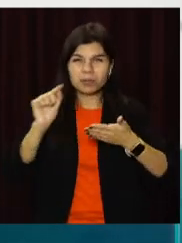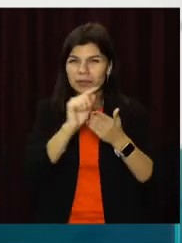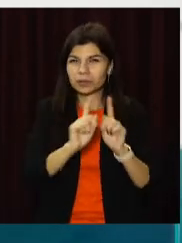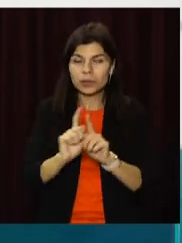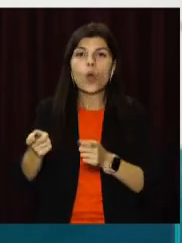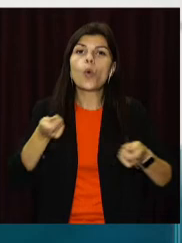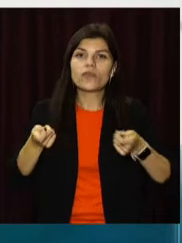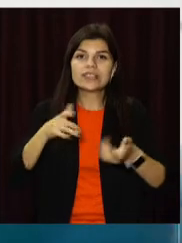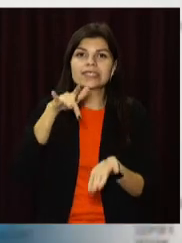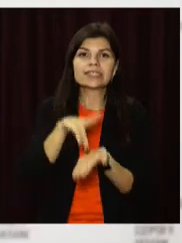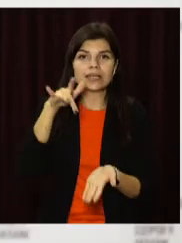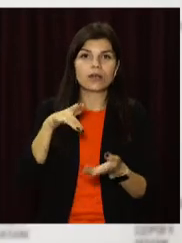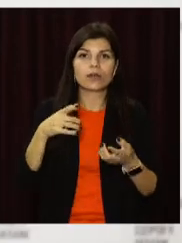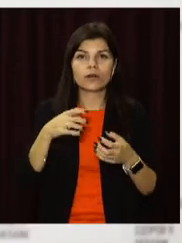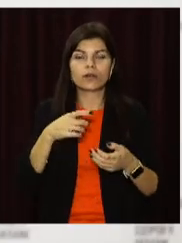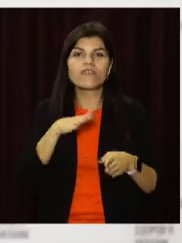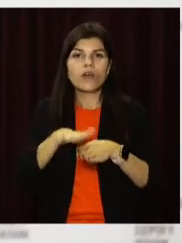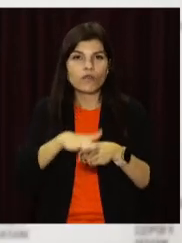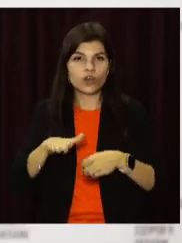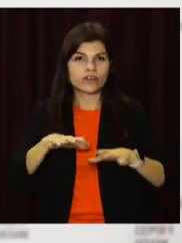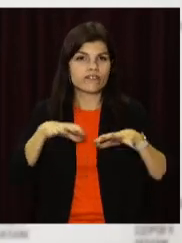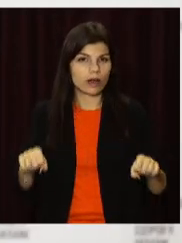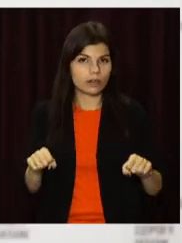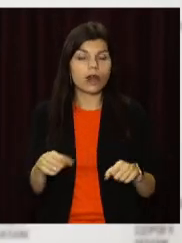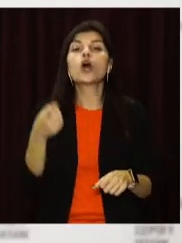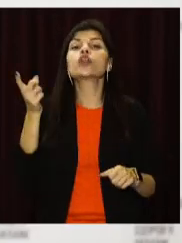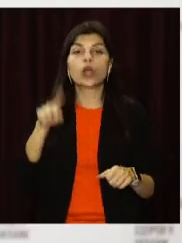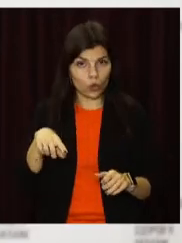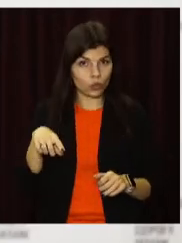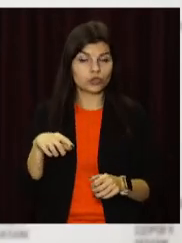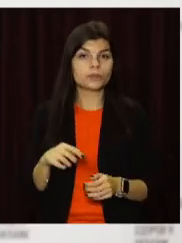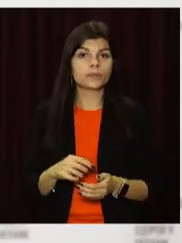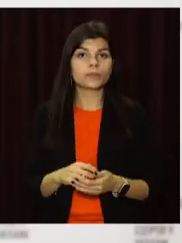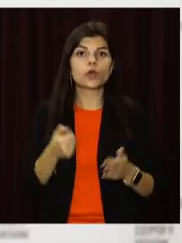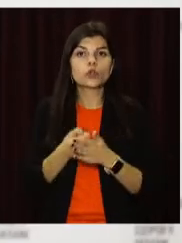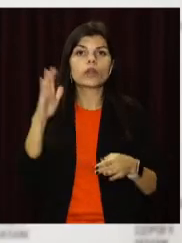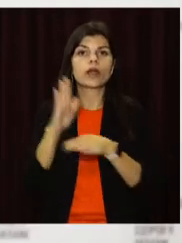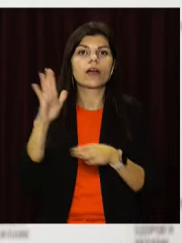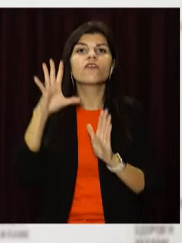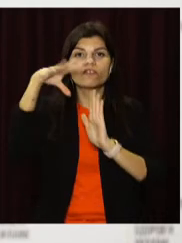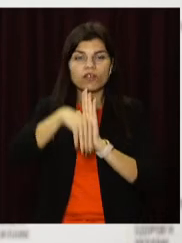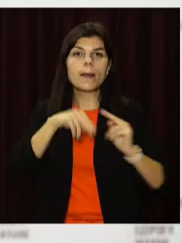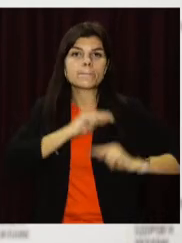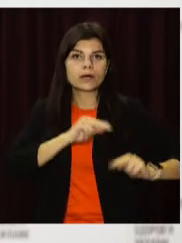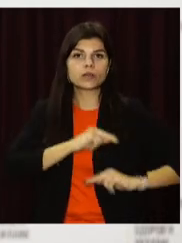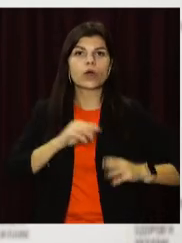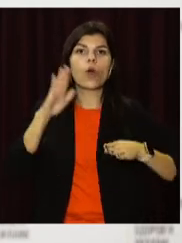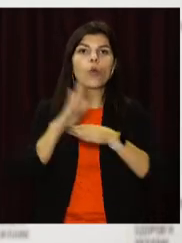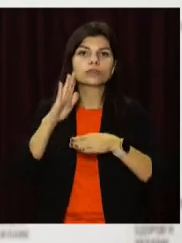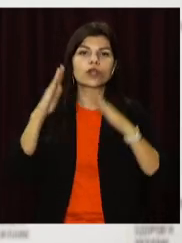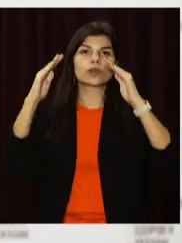управління центральних органів виконавчої влади. Також до наказу відносяться працівники установ,